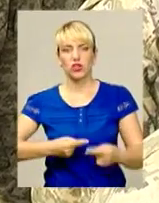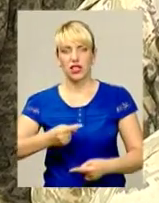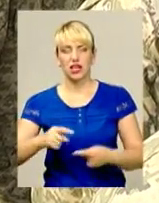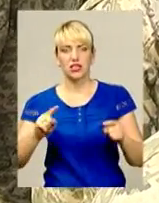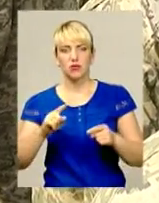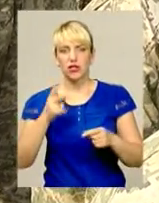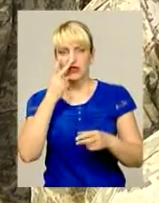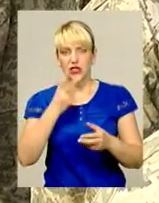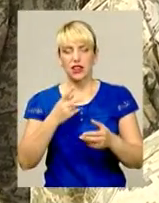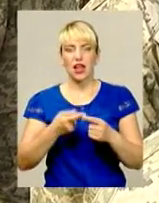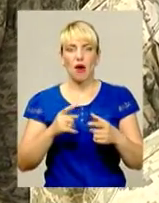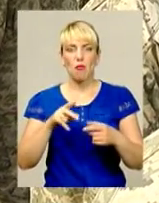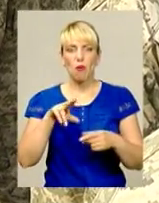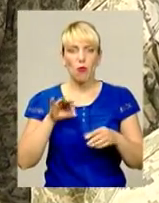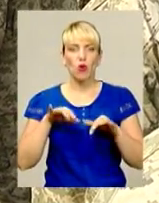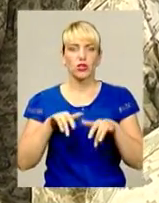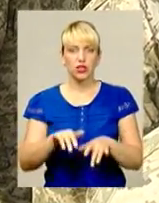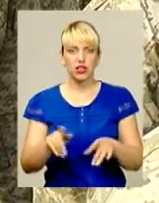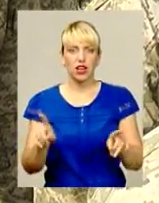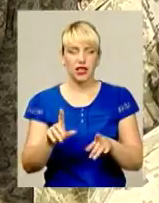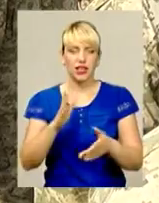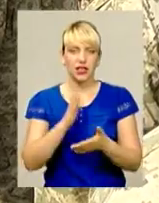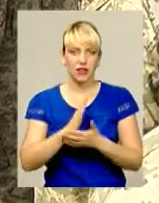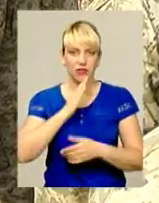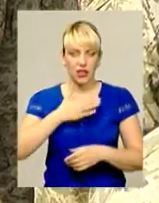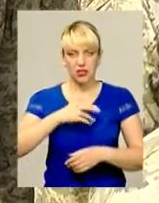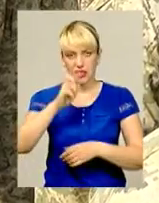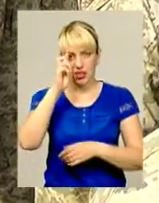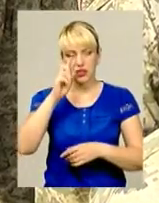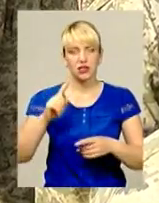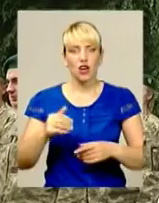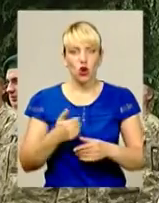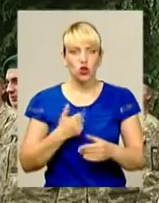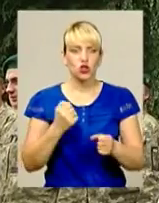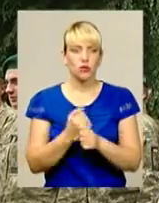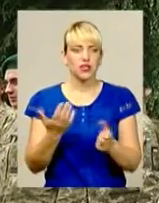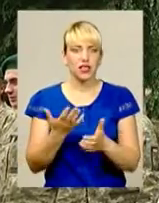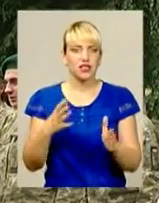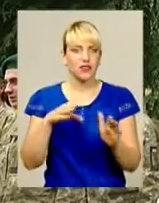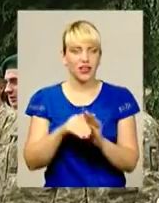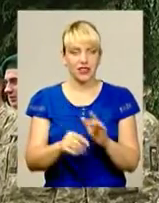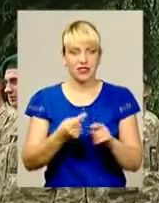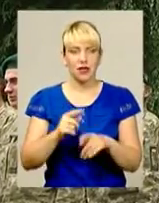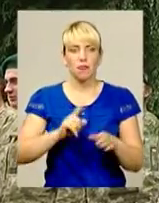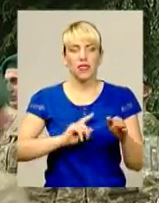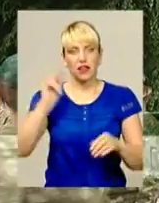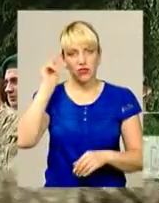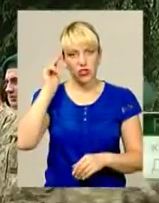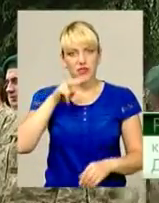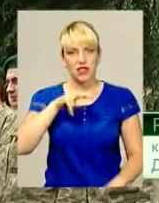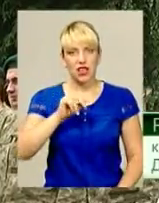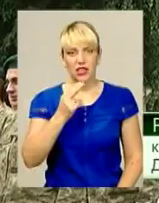зважаючи на події, які зараз відбуваються в нашій країні, хочеться також зробити якийсь вклад в це. Чився спочатку в ліцеї три роки.